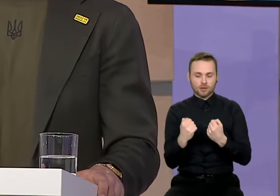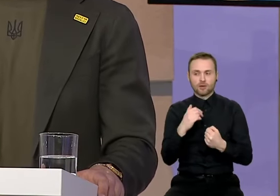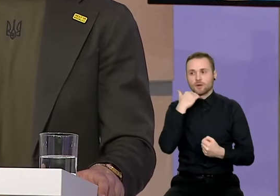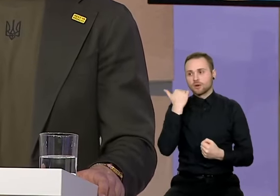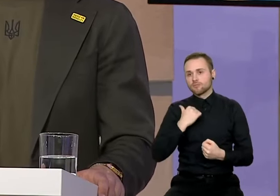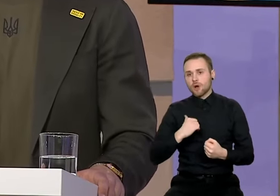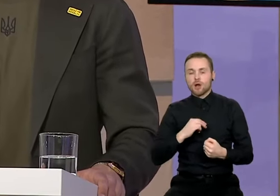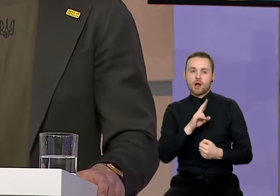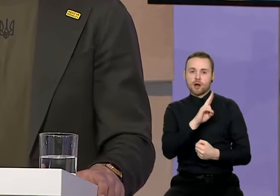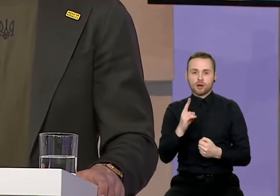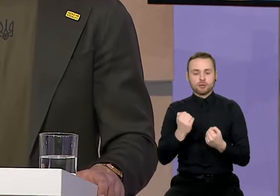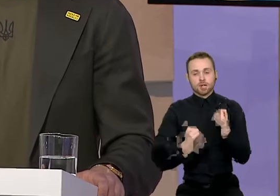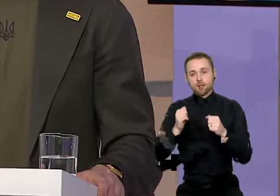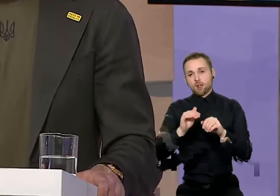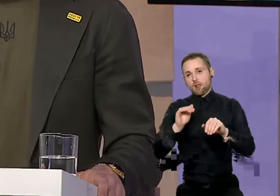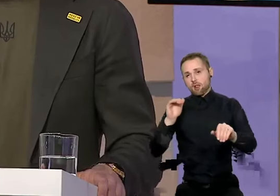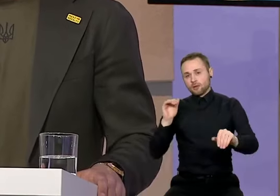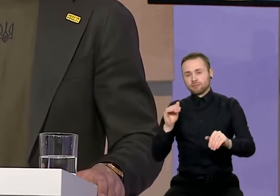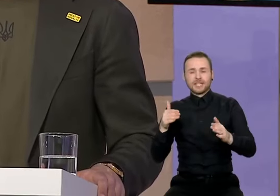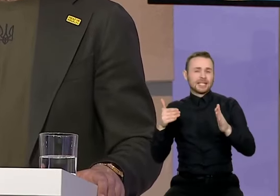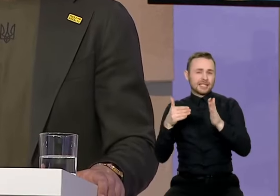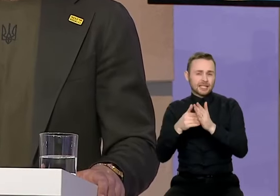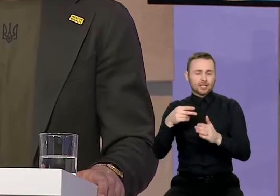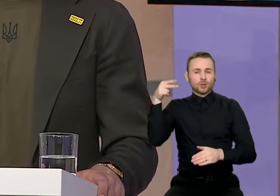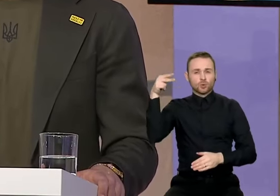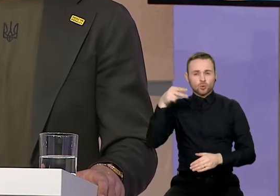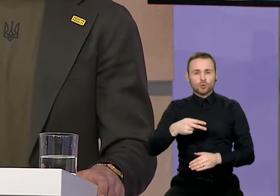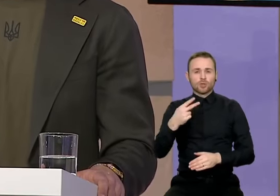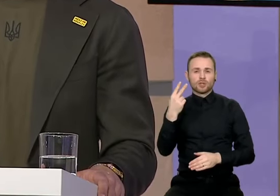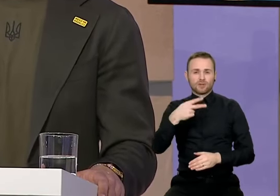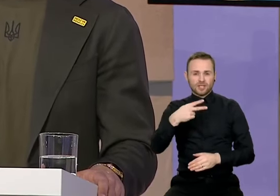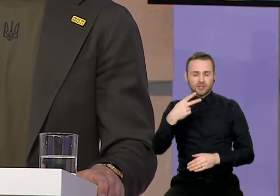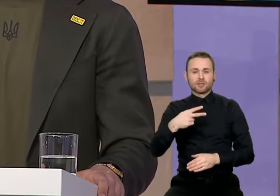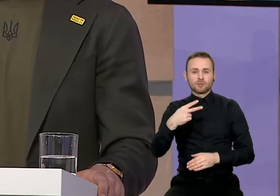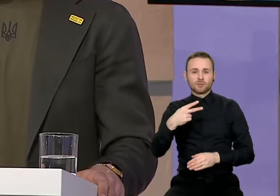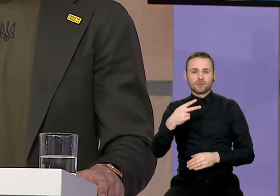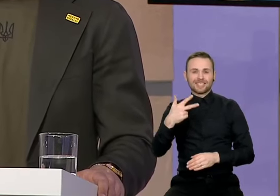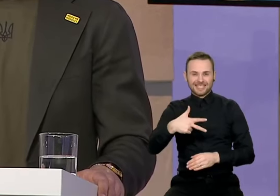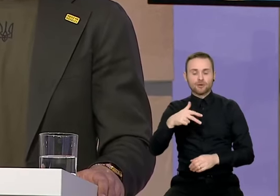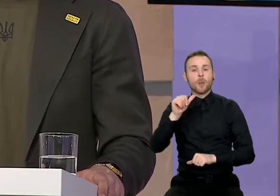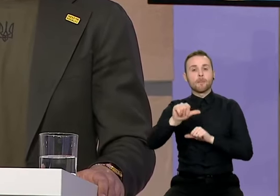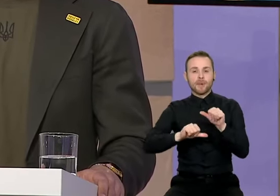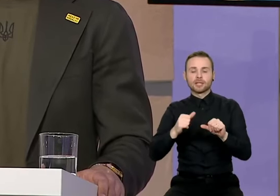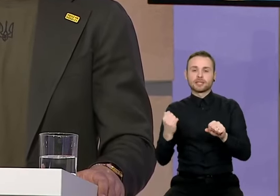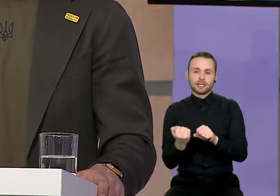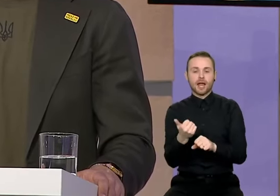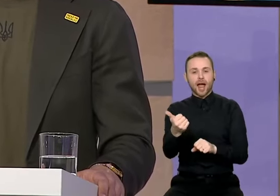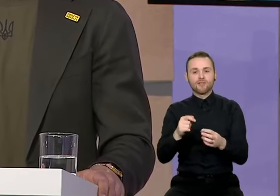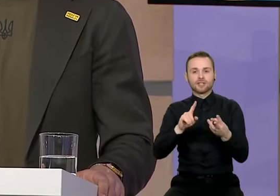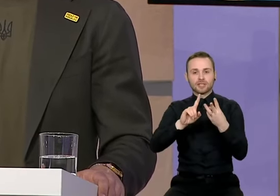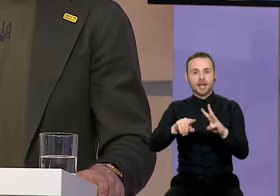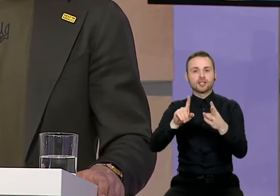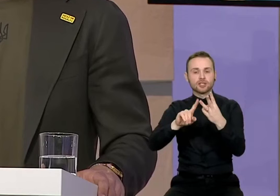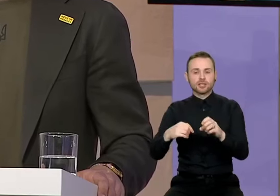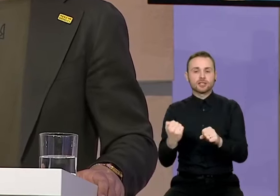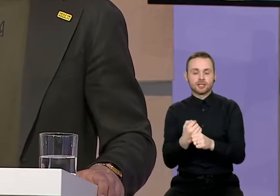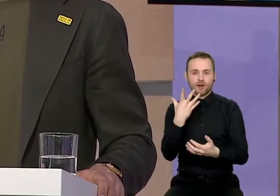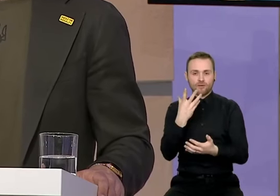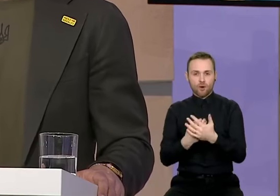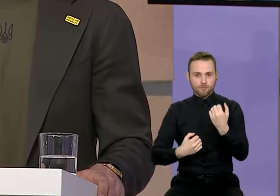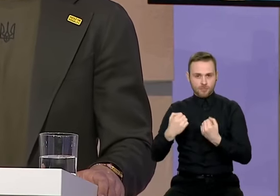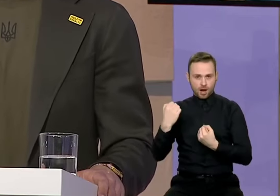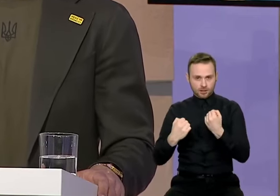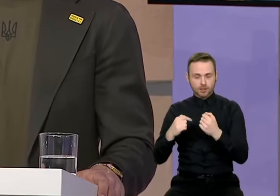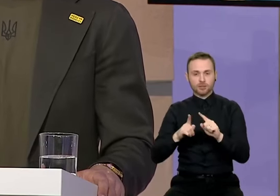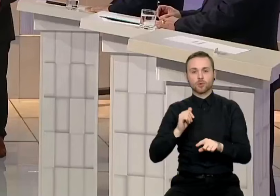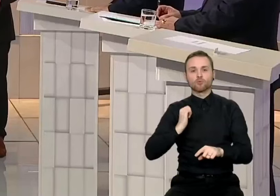gyvenimo kokybę miestą. Iki 2040 metų reikėtų pasiekti, kas trečia kelionė įvyktų automobiliu ir suteikti